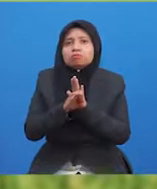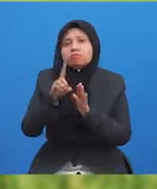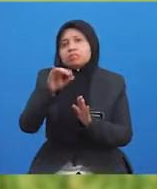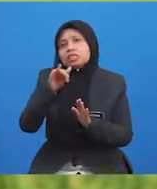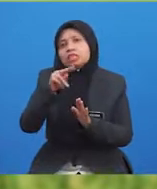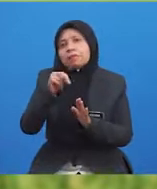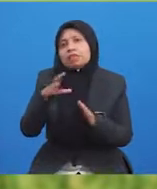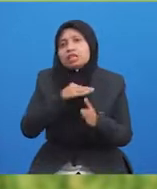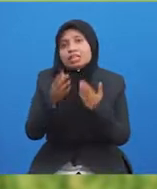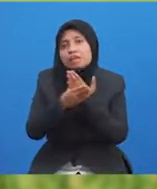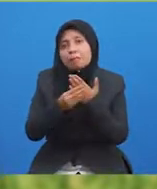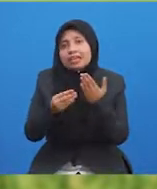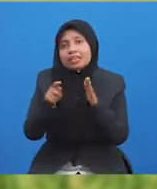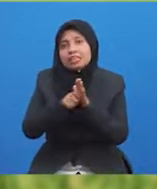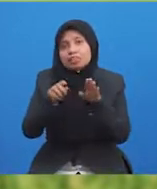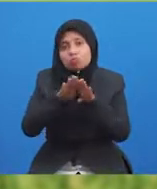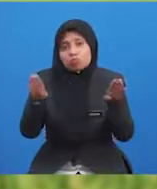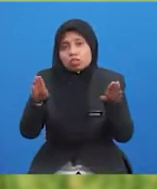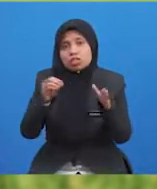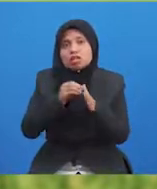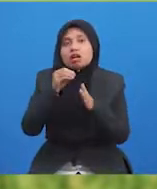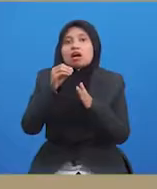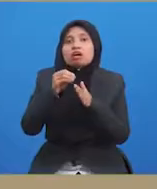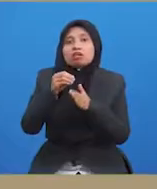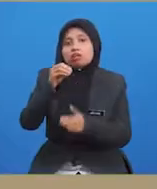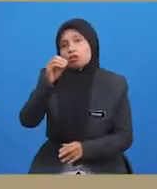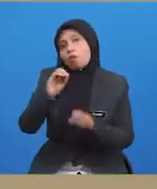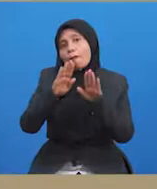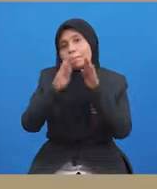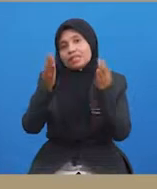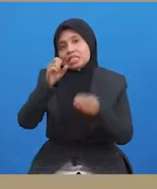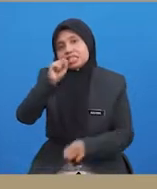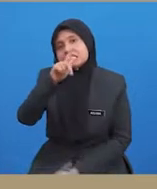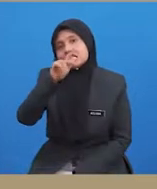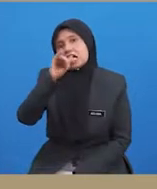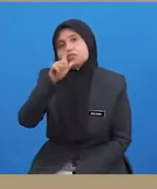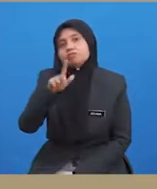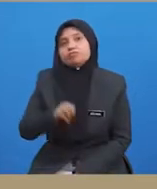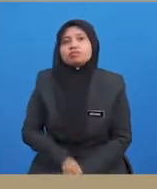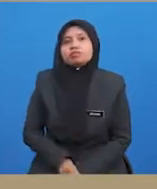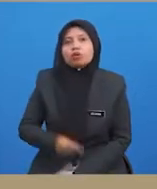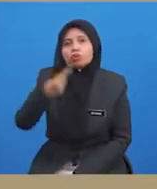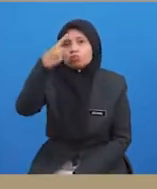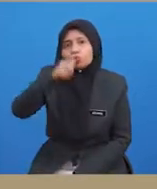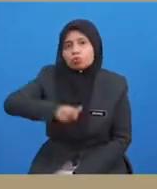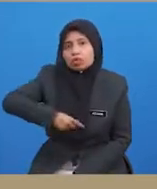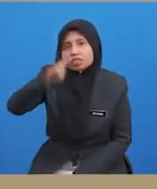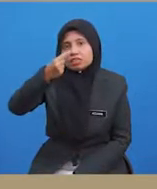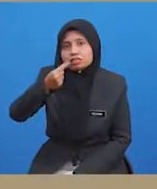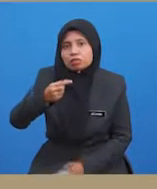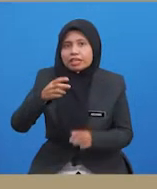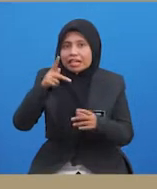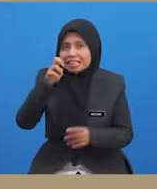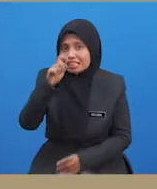kemahiran terbuka atau open skills. Bagi keagresifan ketara pula,